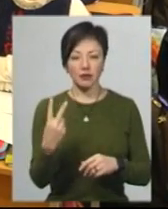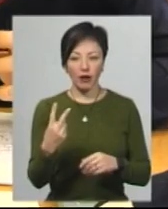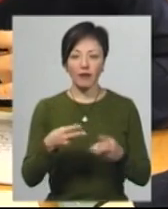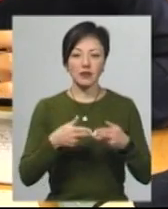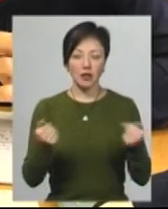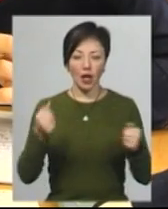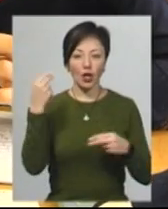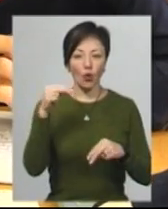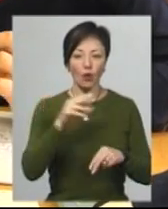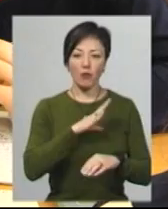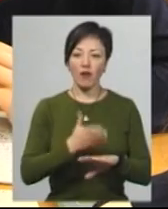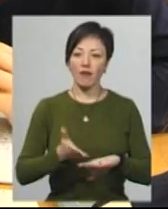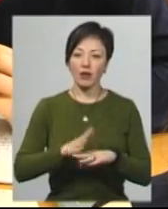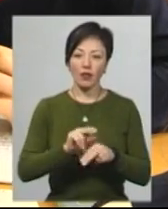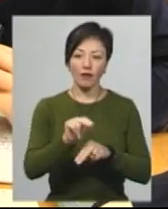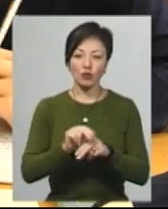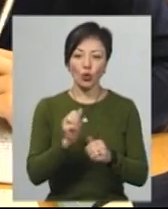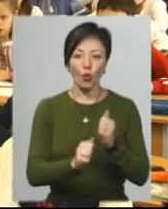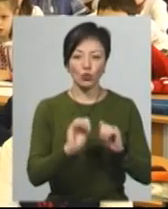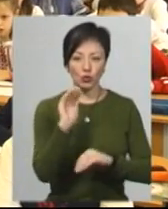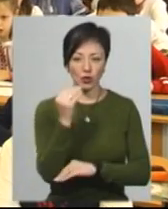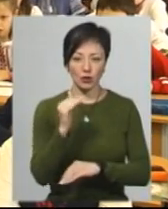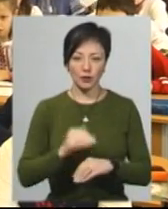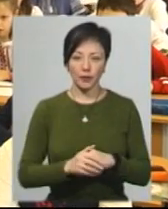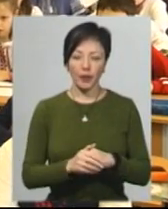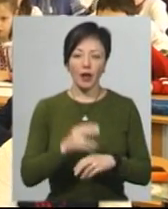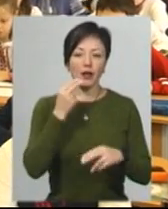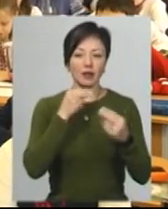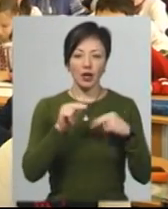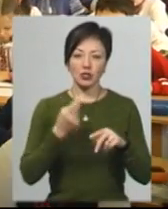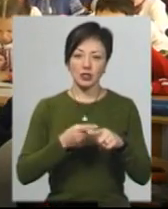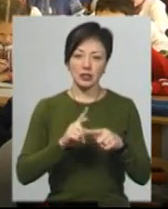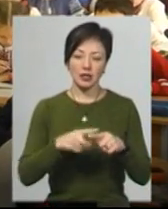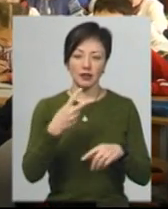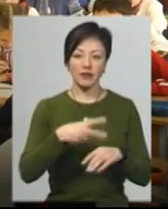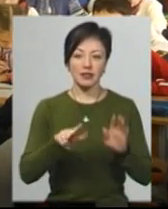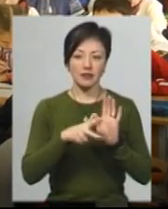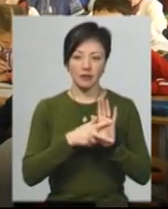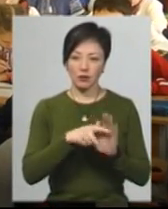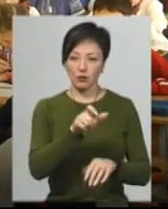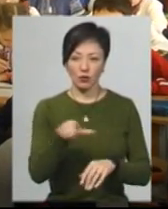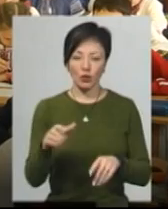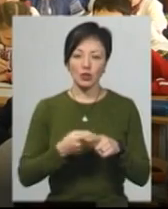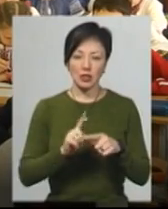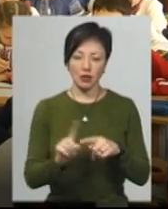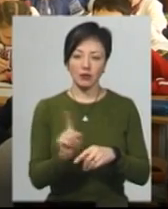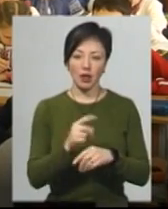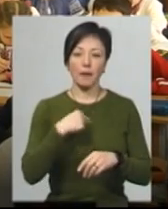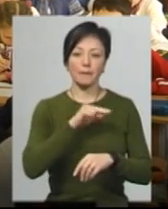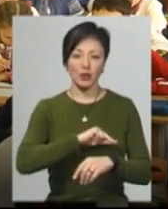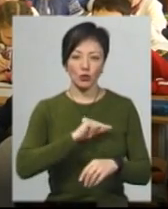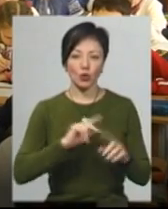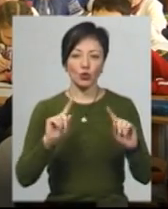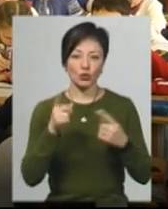Визнає, на уроках буває важко навчити кожного школяра. Оптимальніше це десь чоловік 28. Оце я так працювала і